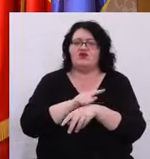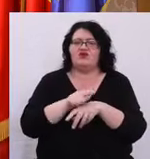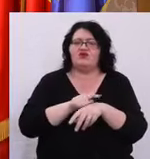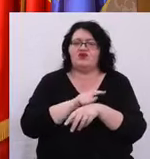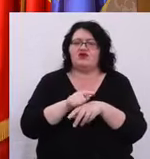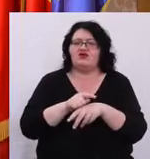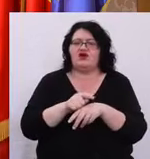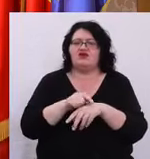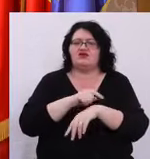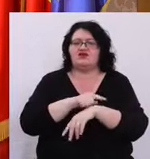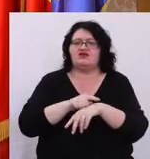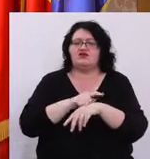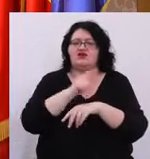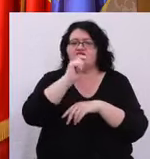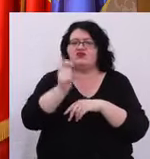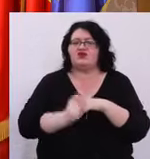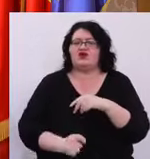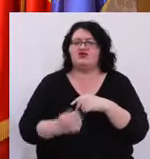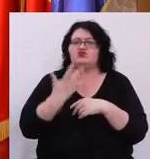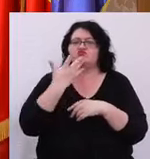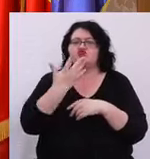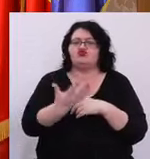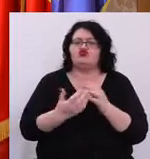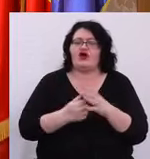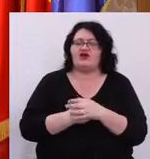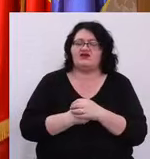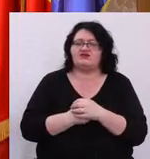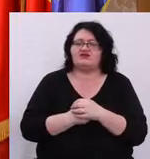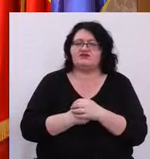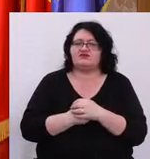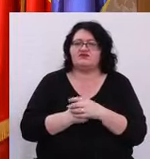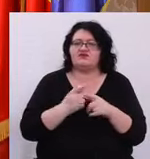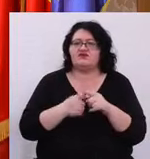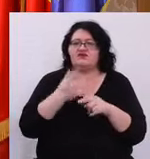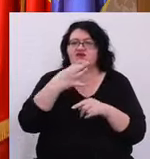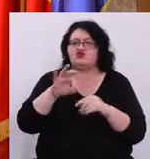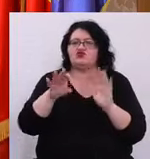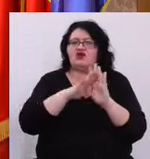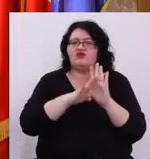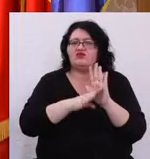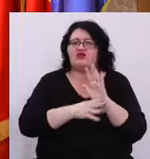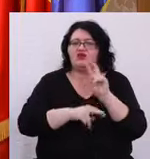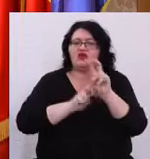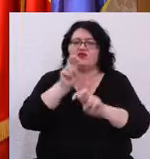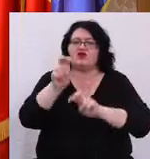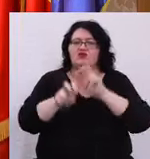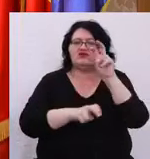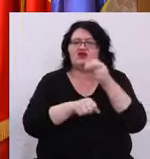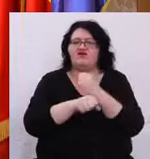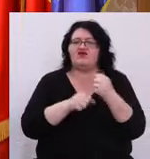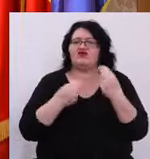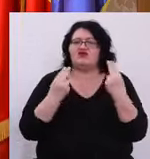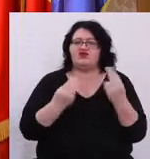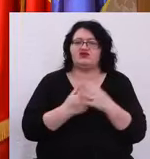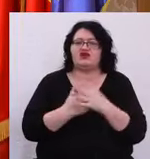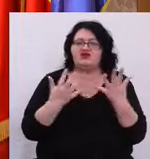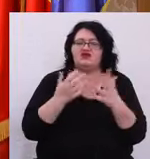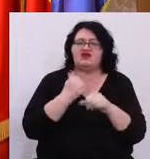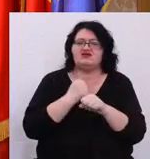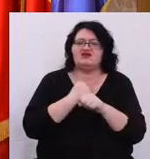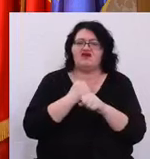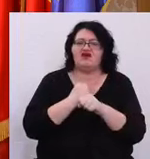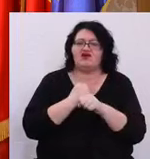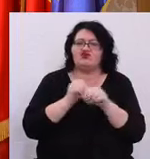sustenabilitate a proiectelor de cel puțin 5 ani Și un alt program de screening foarte important care se